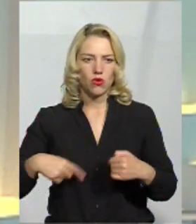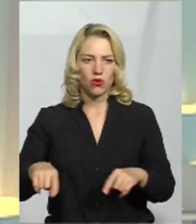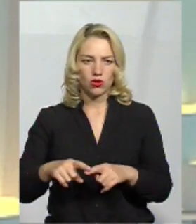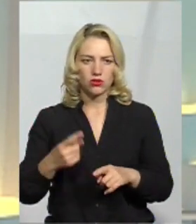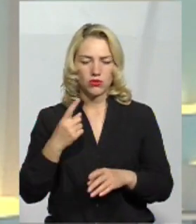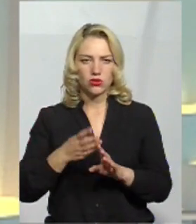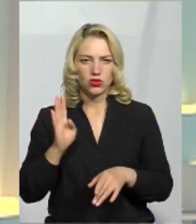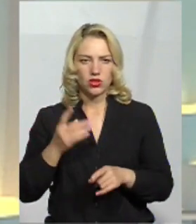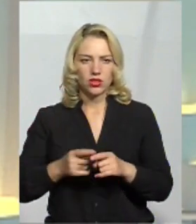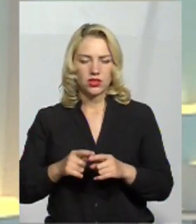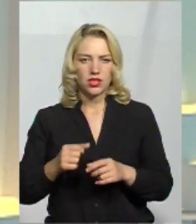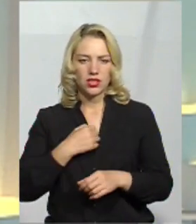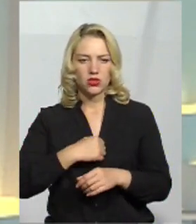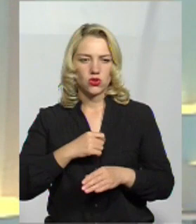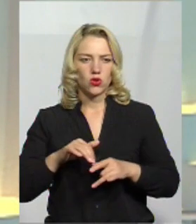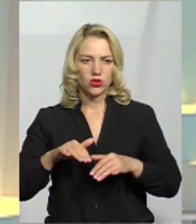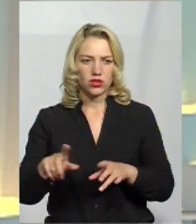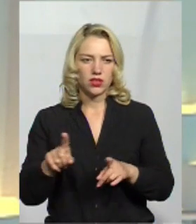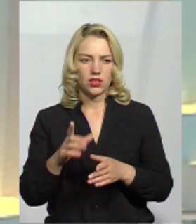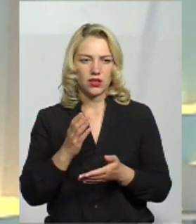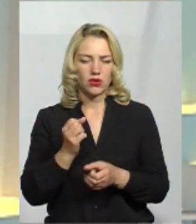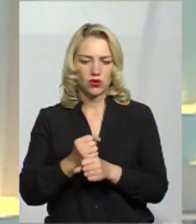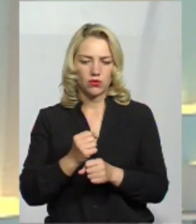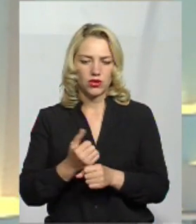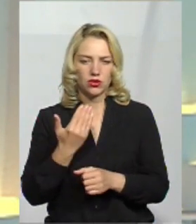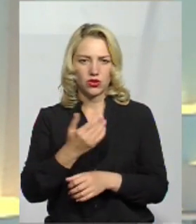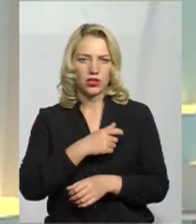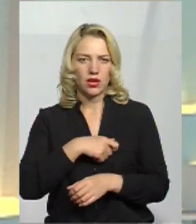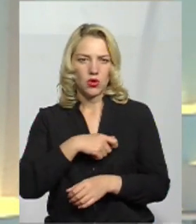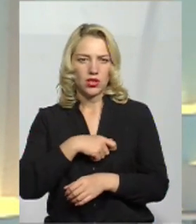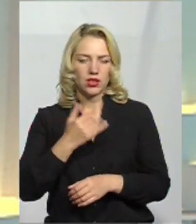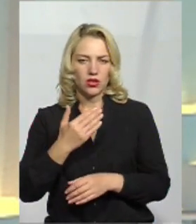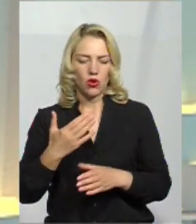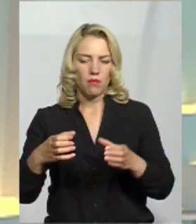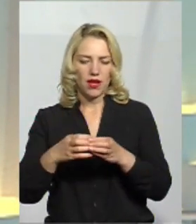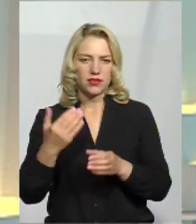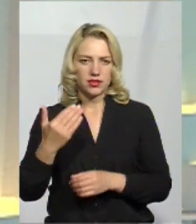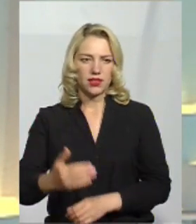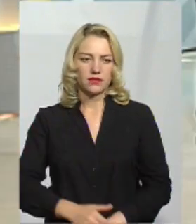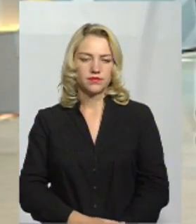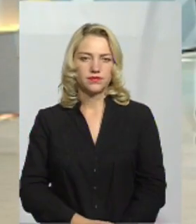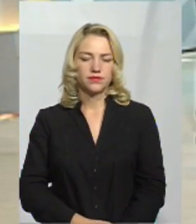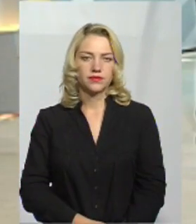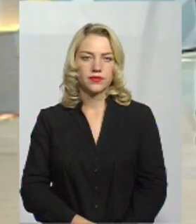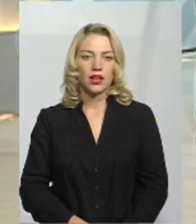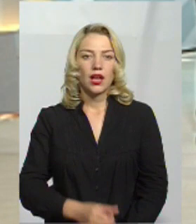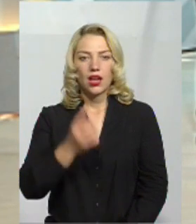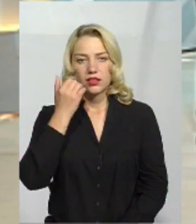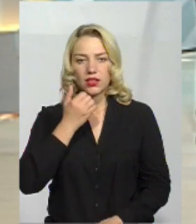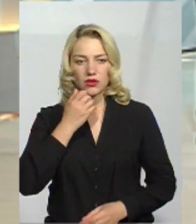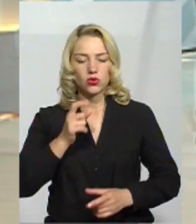в першу чергу те злодіяння, яке робить чинний депутат і його кишенькова партія. Дякую за